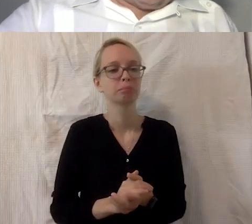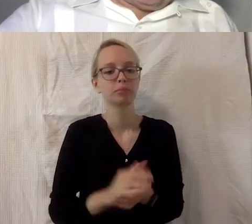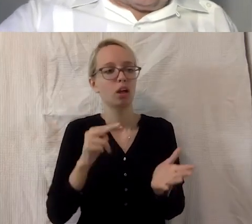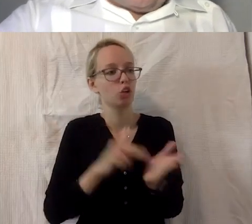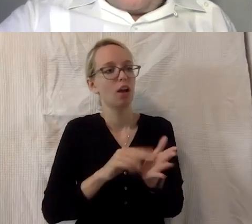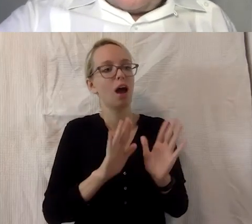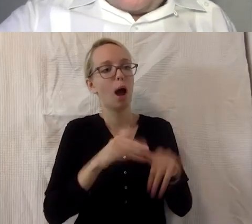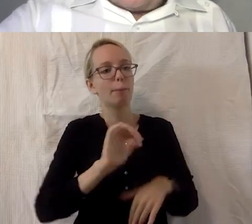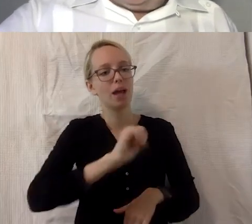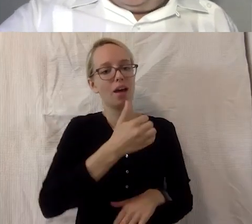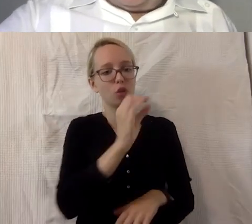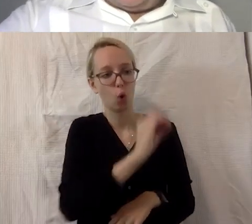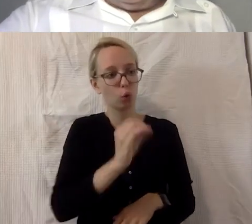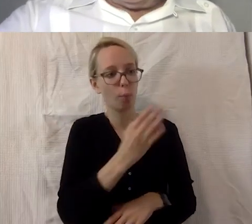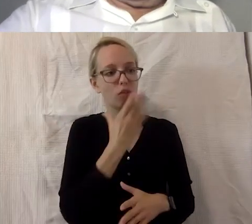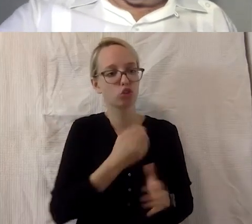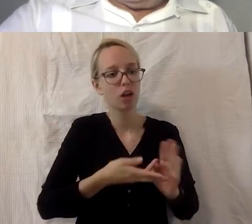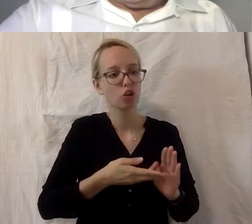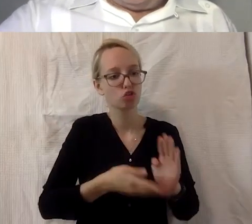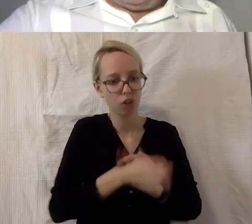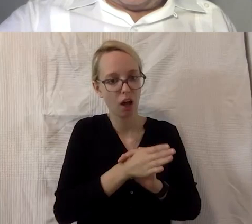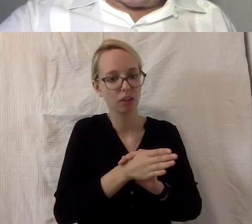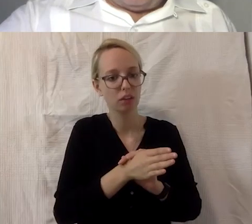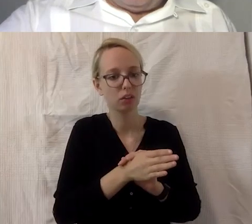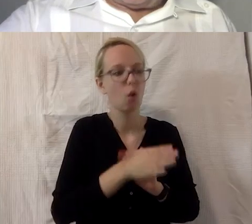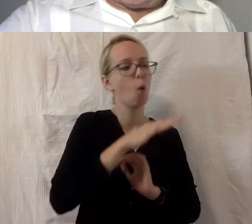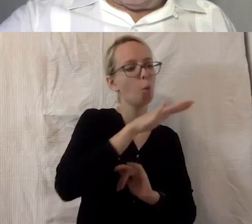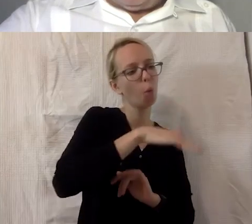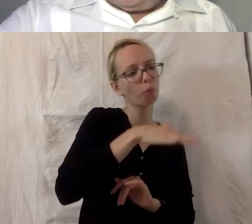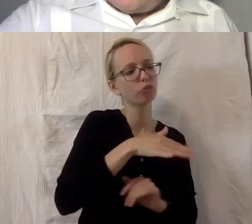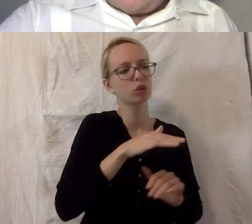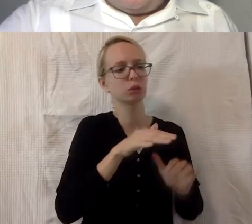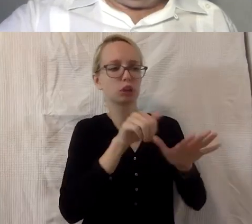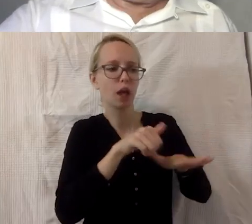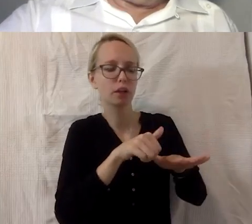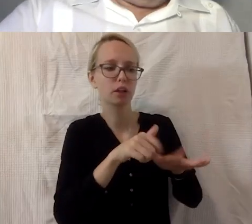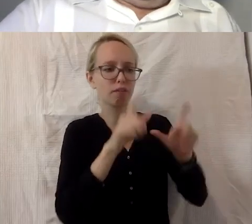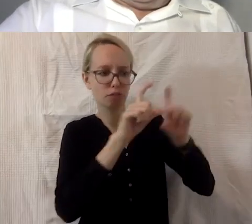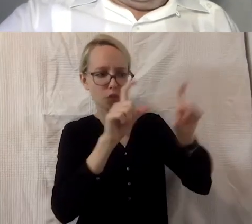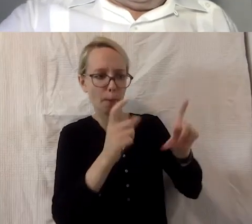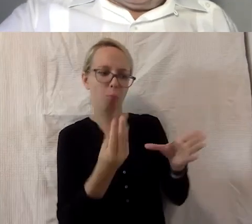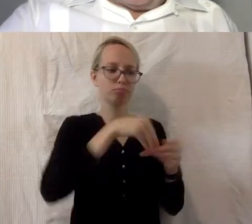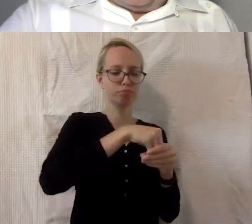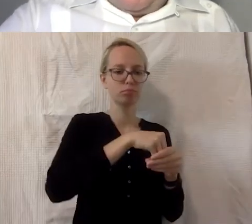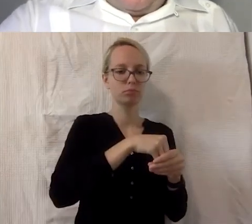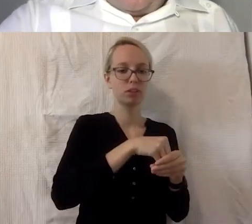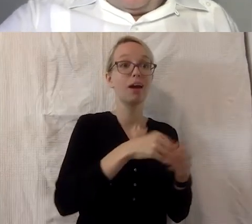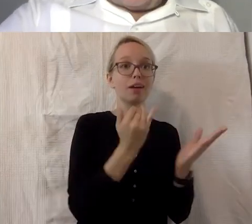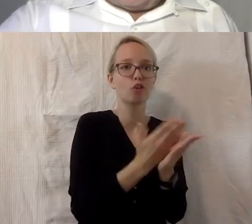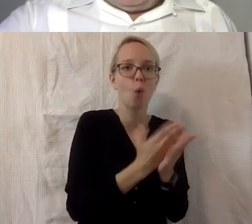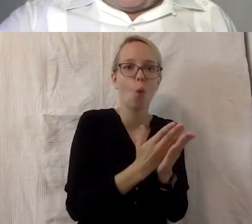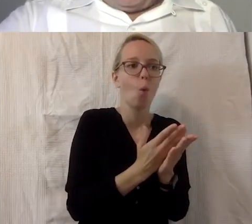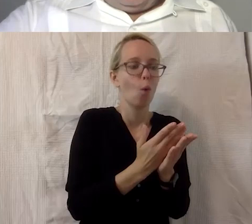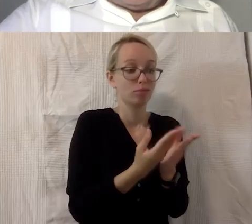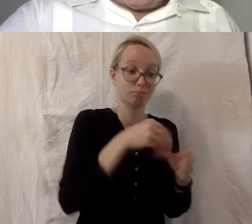das heißt, wir haben jetzt 15 oder 16 Pilotfirmen und das Schöne ist auch, dass auch jetzt Firmen auf uns zu kommen, also wir haben jetzt einen sehr, sehr